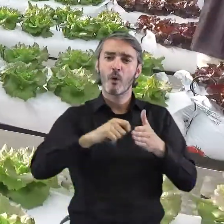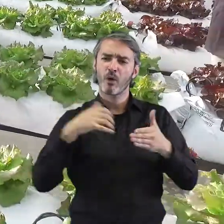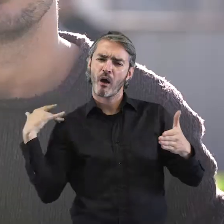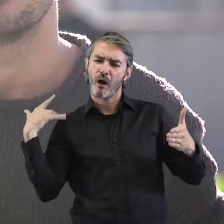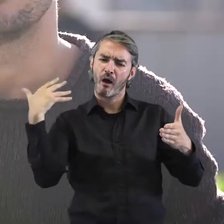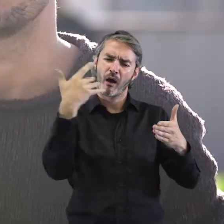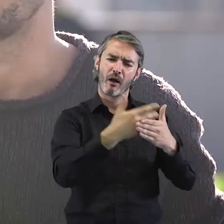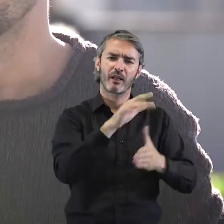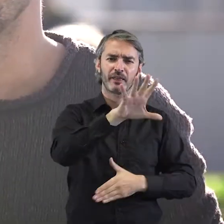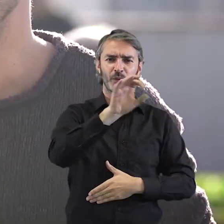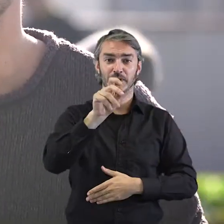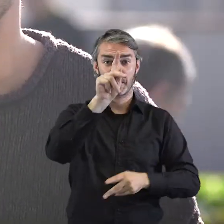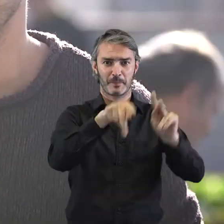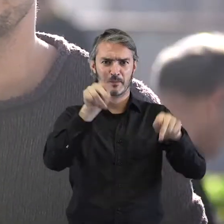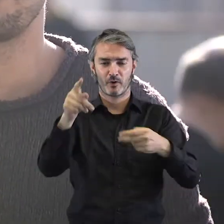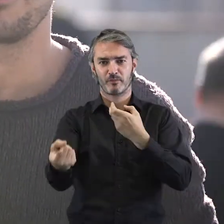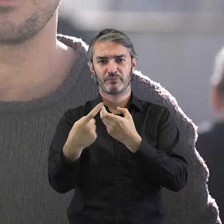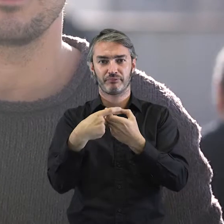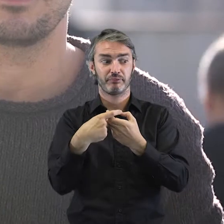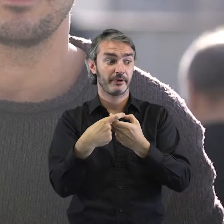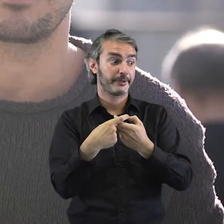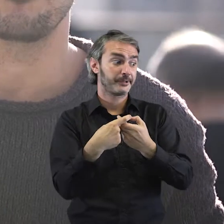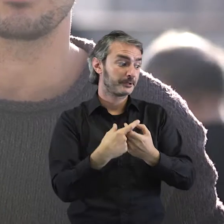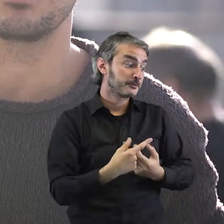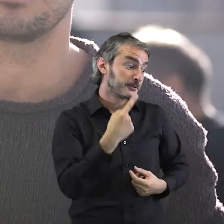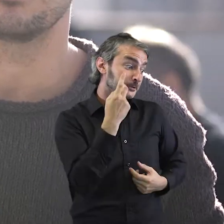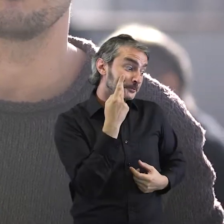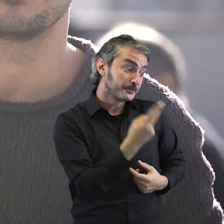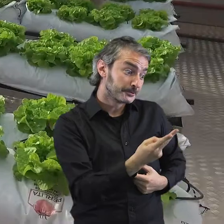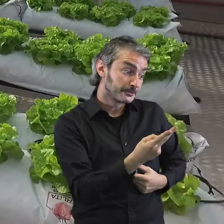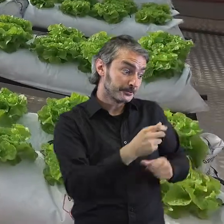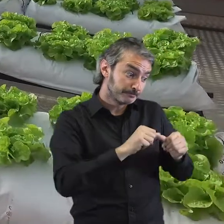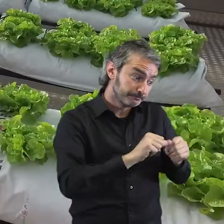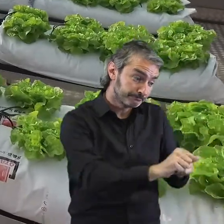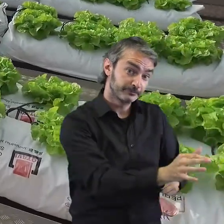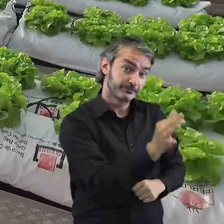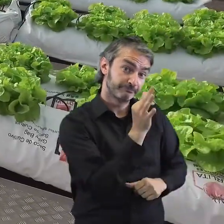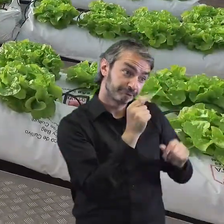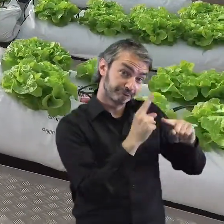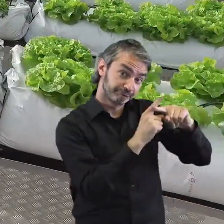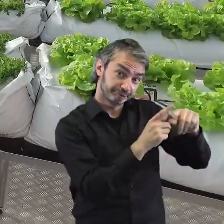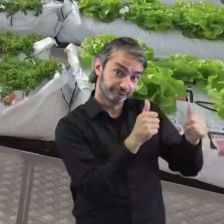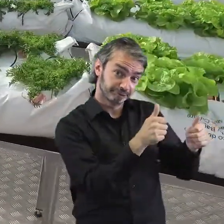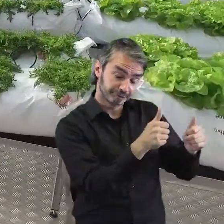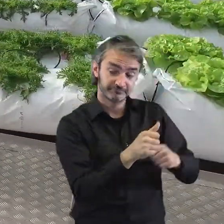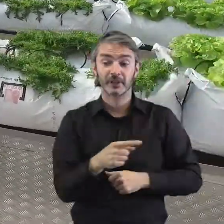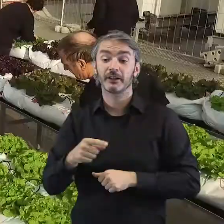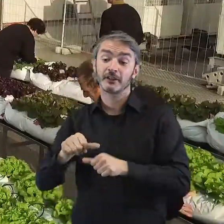de persones. Esperem que tingui la mateixa acollida i el retorn que està tenint també en el projecte inicial.